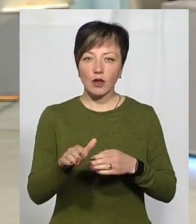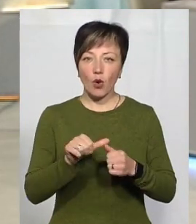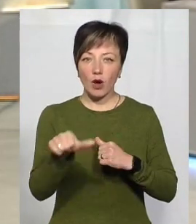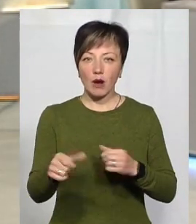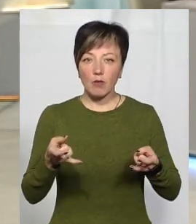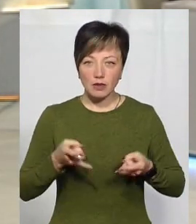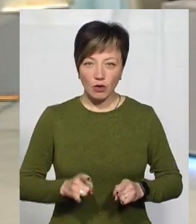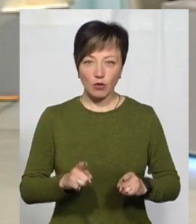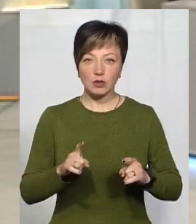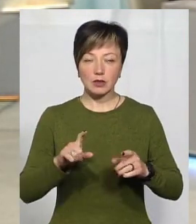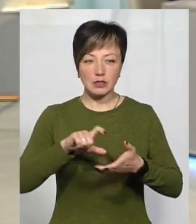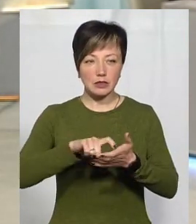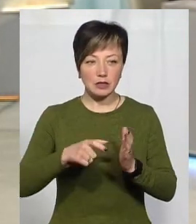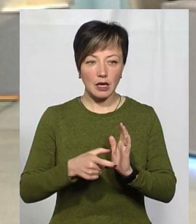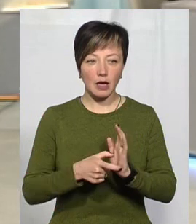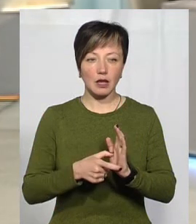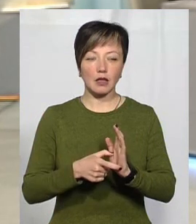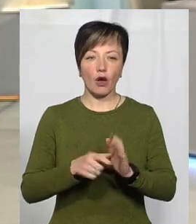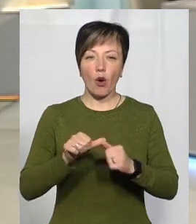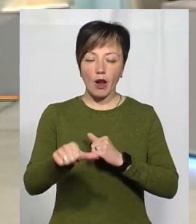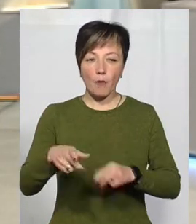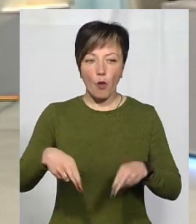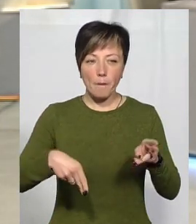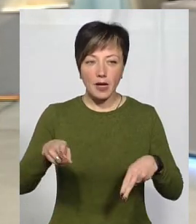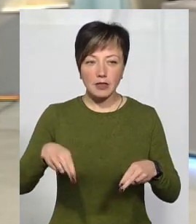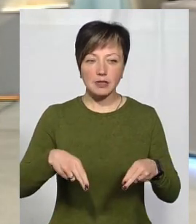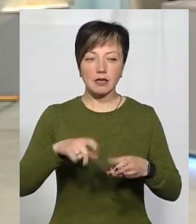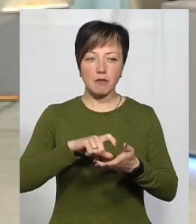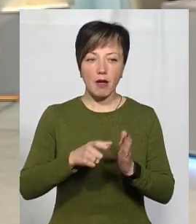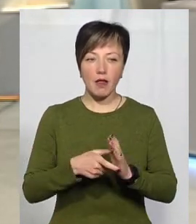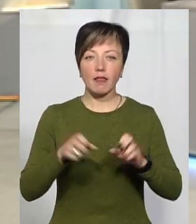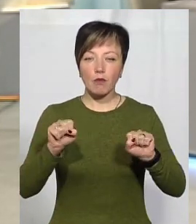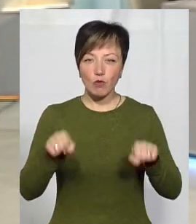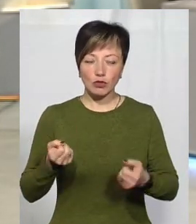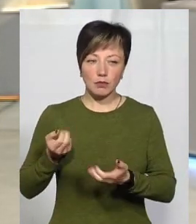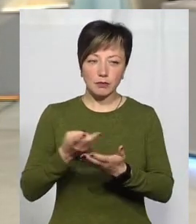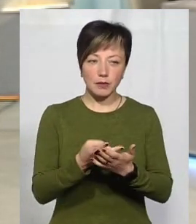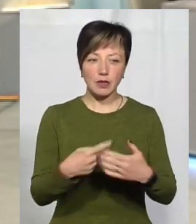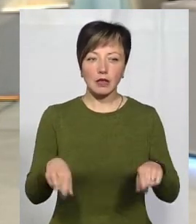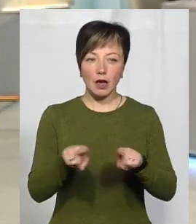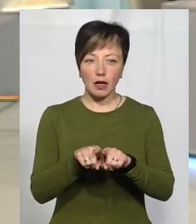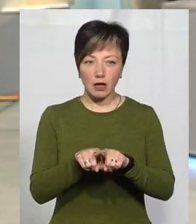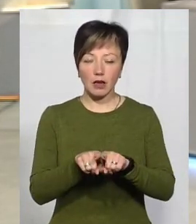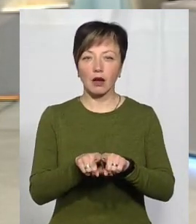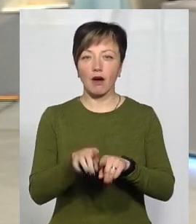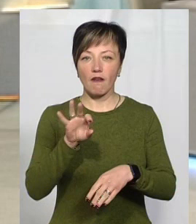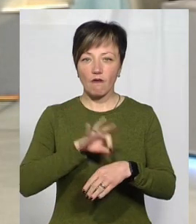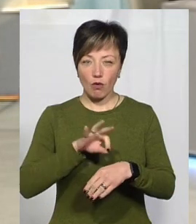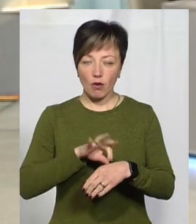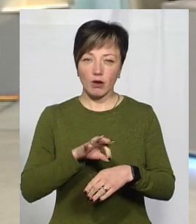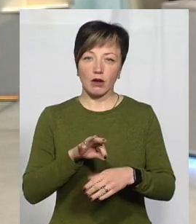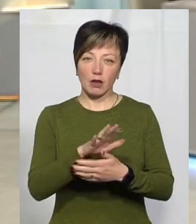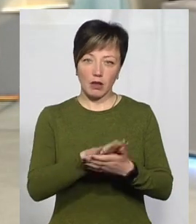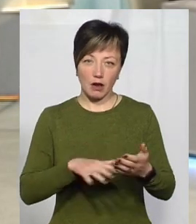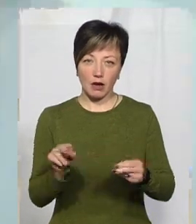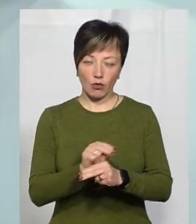ротзали, окремі операційні палати, де можемо поспектурізувати туди хворих, розроджувати їх, ну